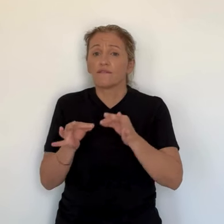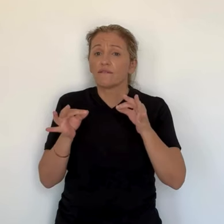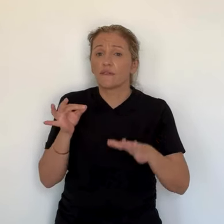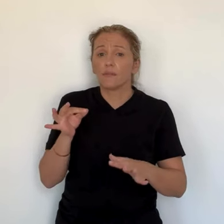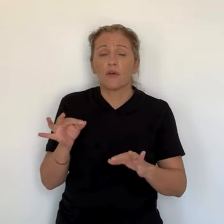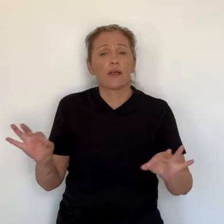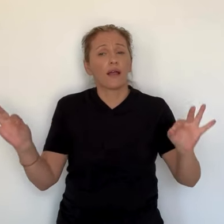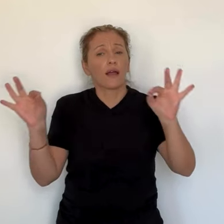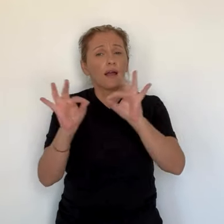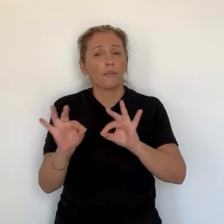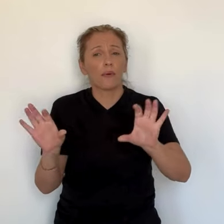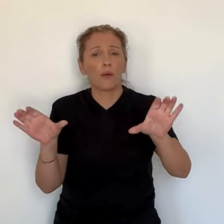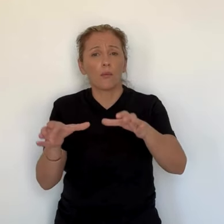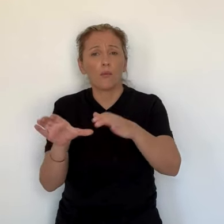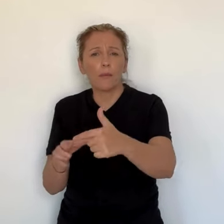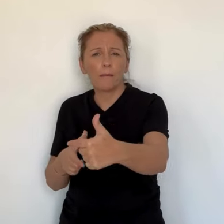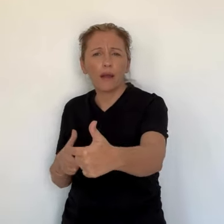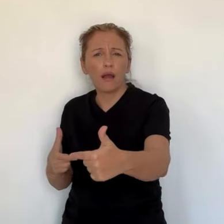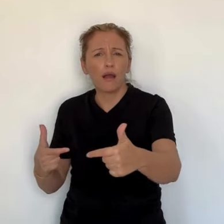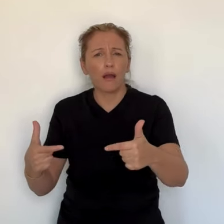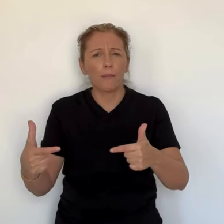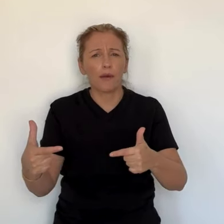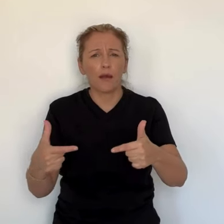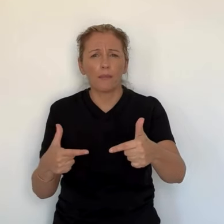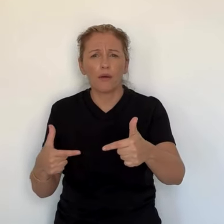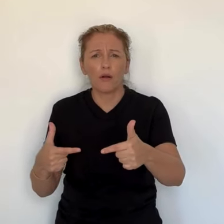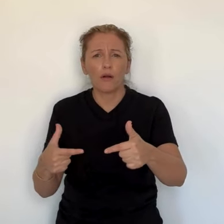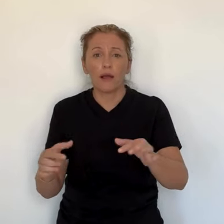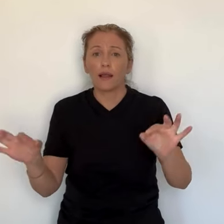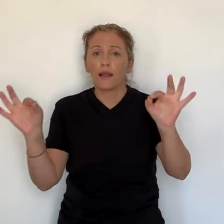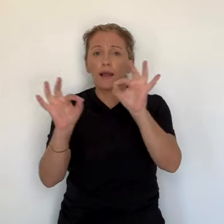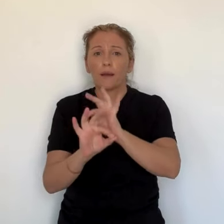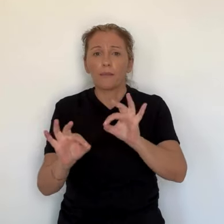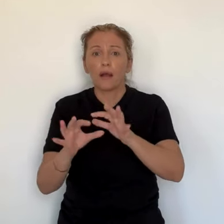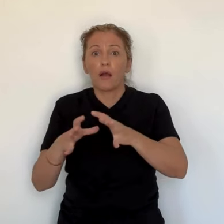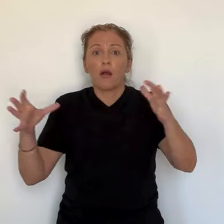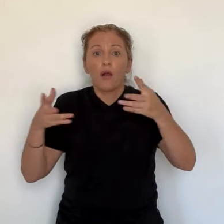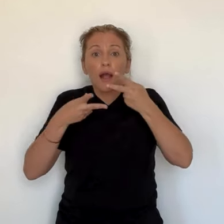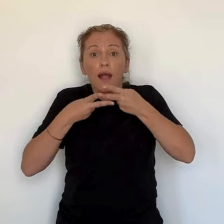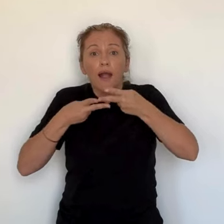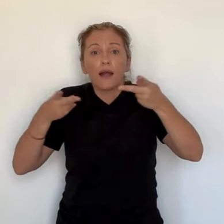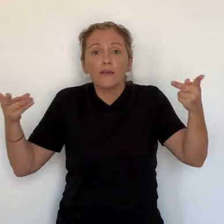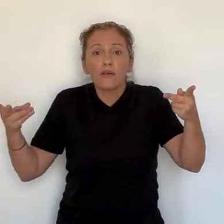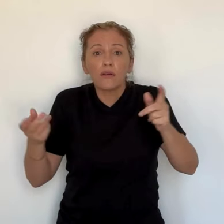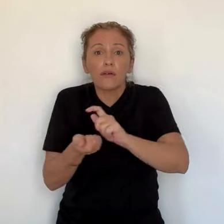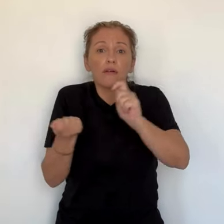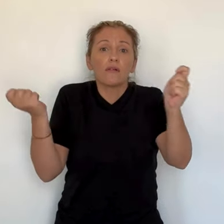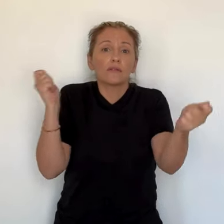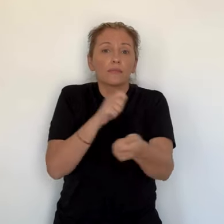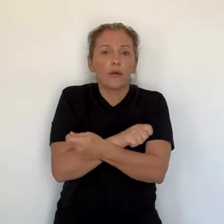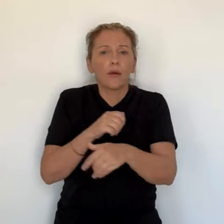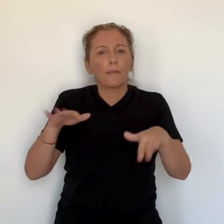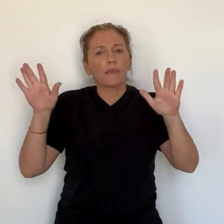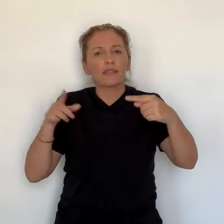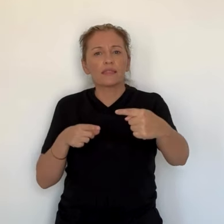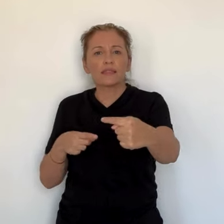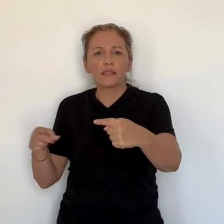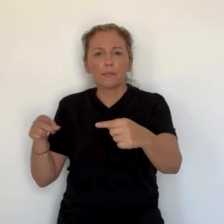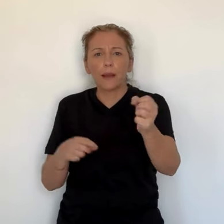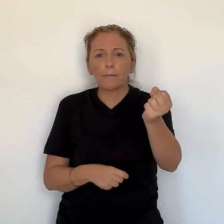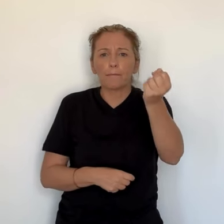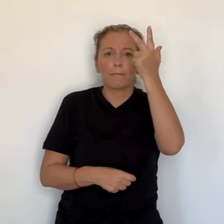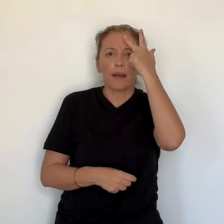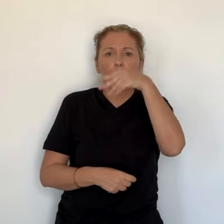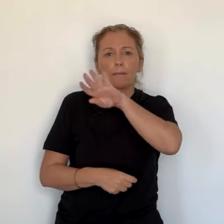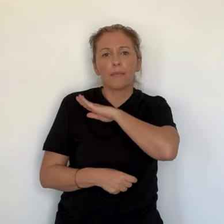très fortement que la suite des opérations ne peut s'envisager en dehors du processus. Au final,